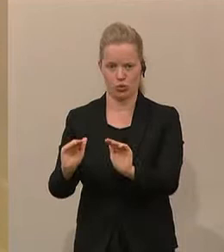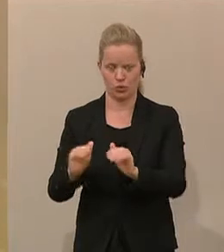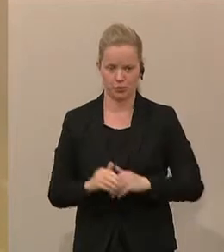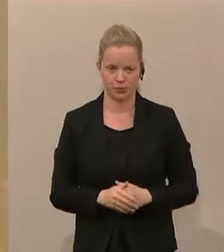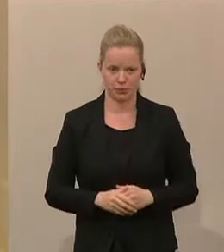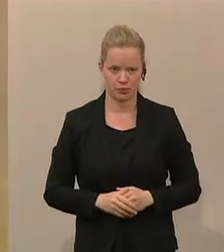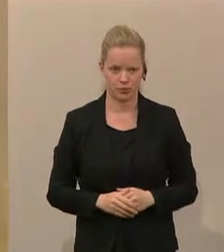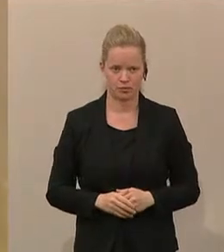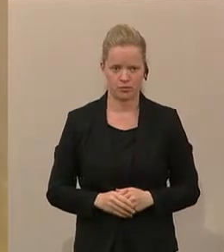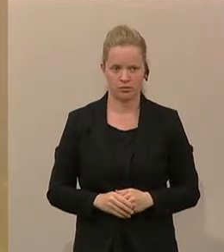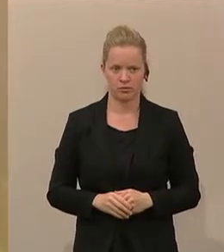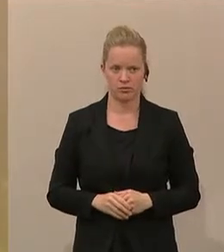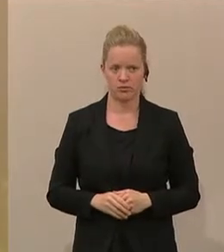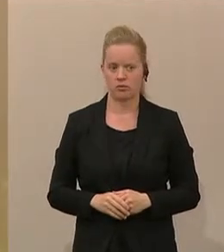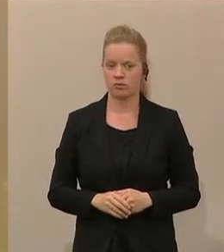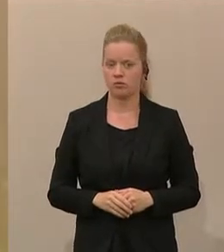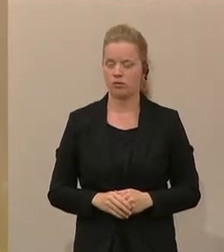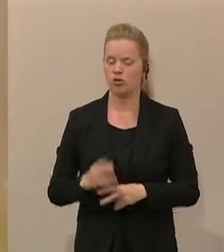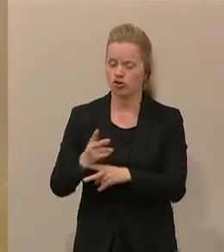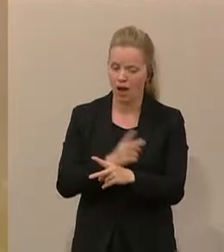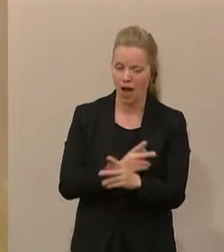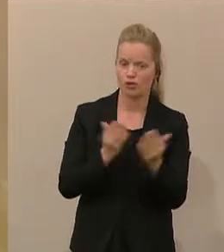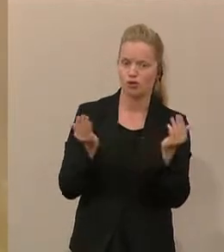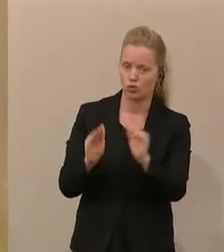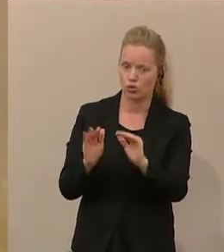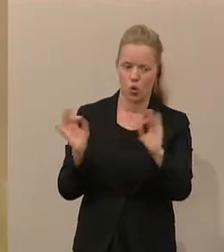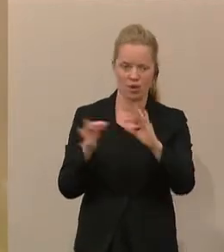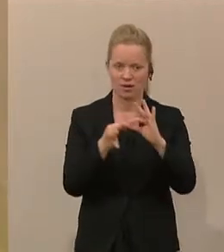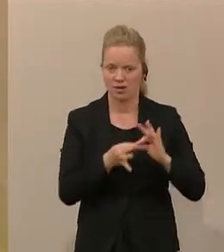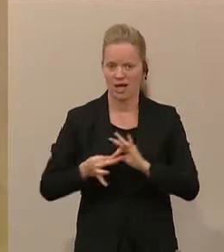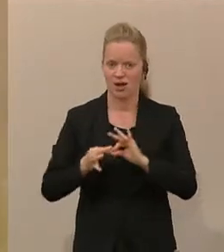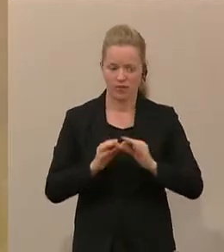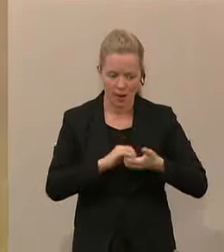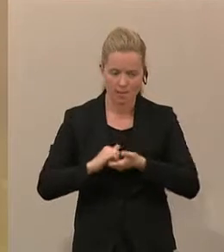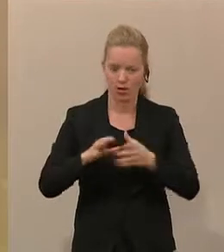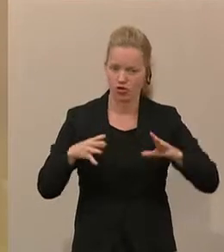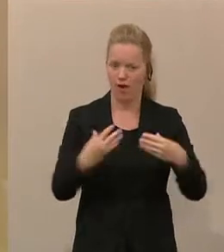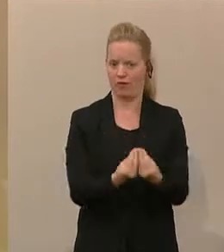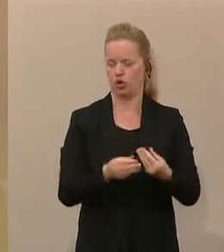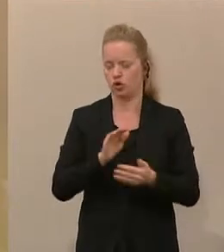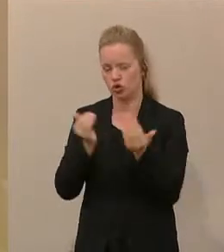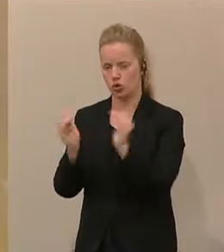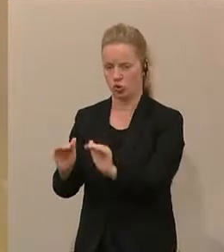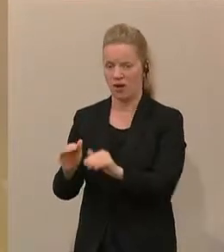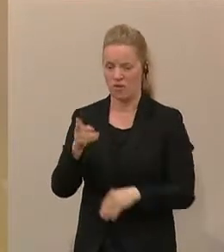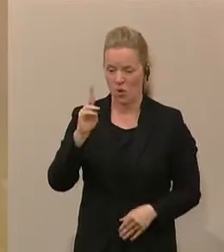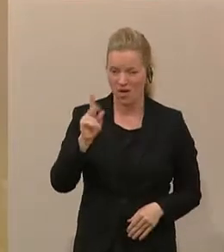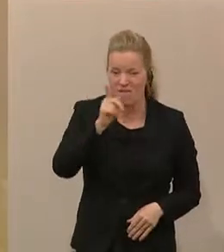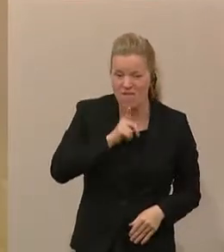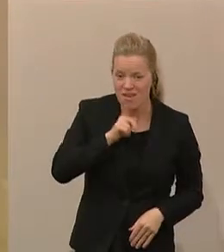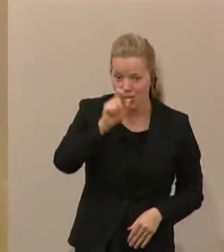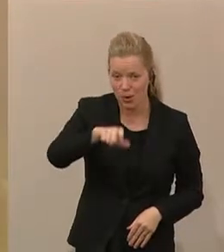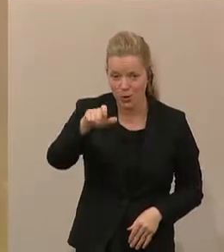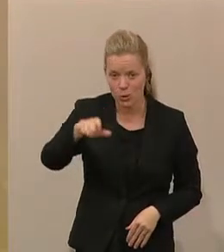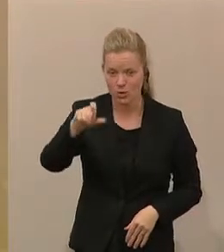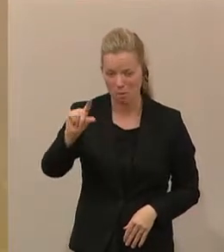Schutzes durch den Staat und die Gemeinschaft. Denn je kleiner die Minderheit ist, umso mehr ist sie